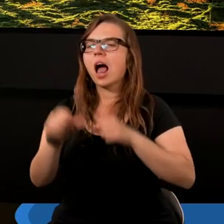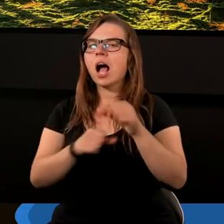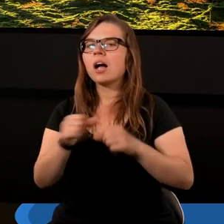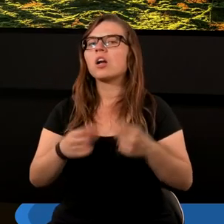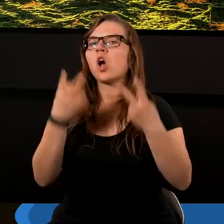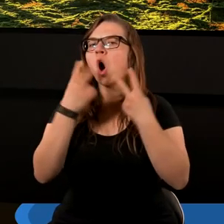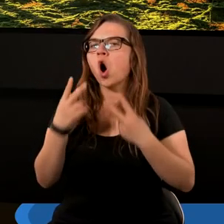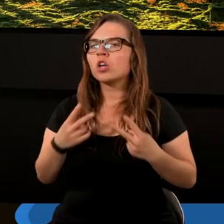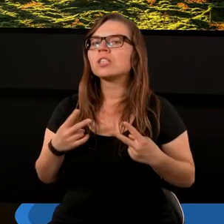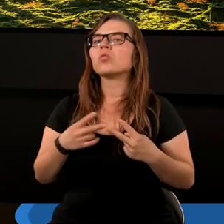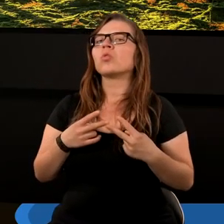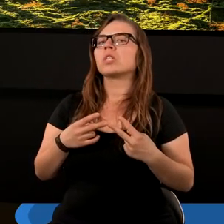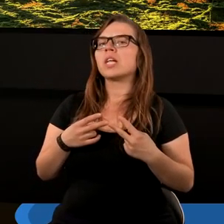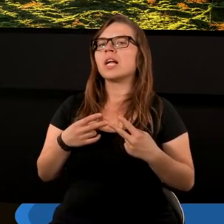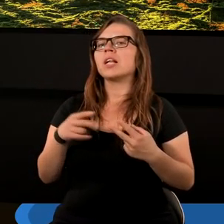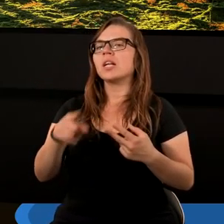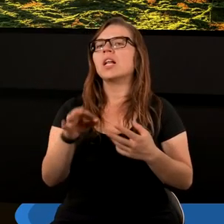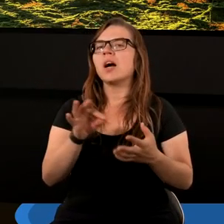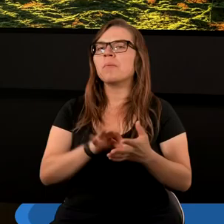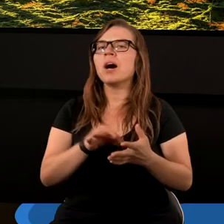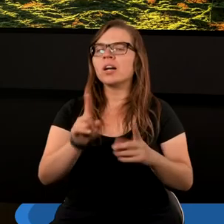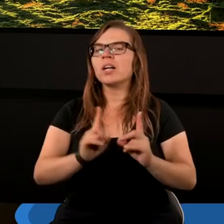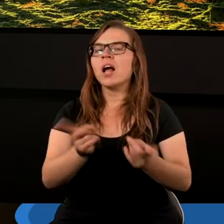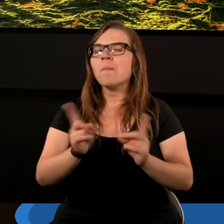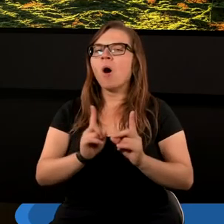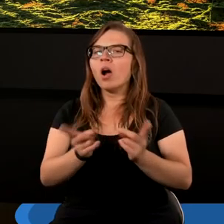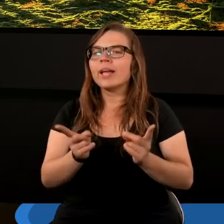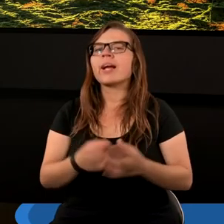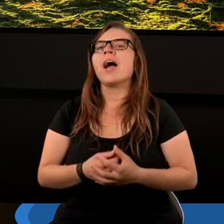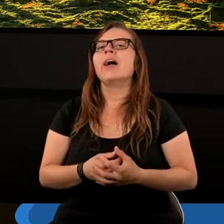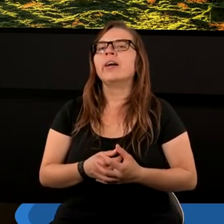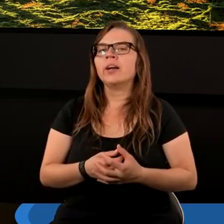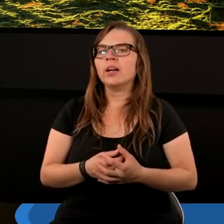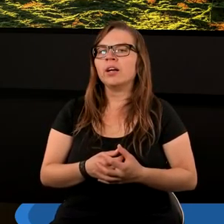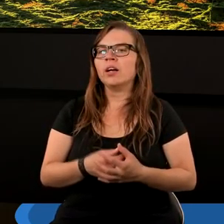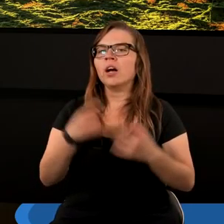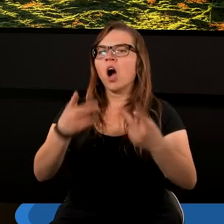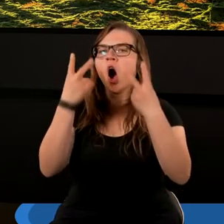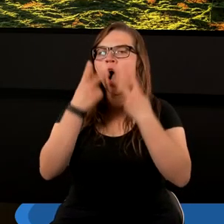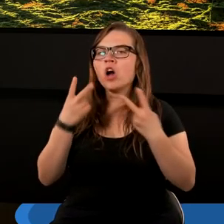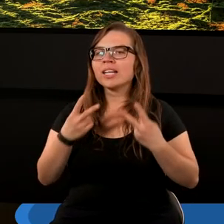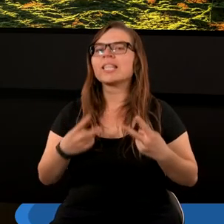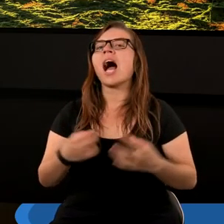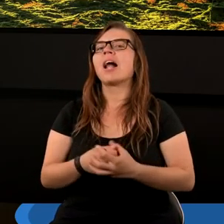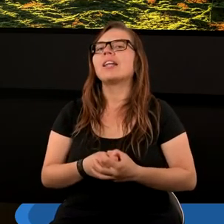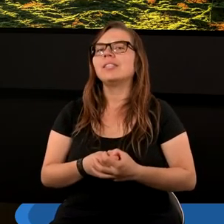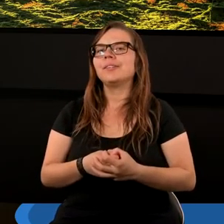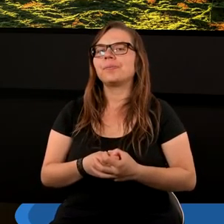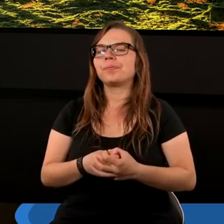odczytujących tę symbolikę, odczytali